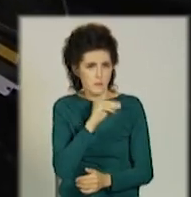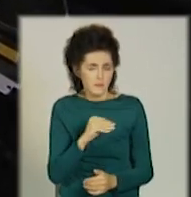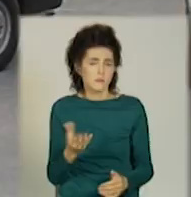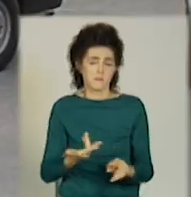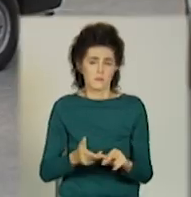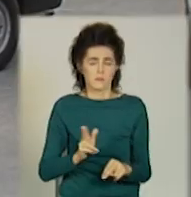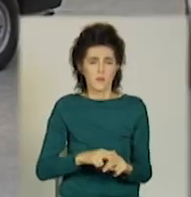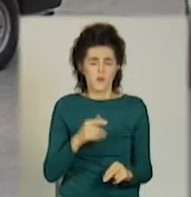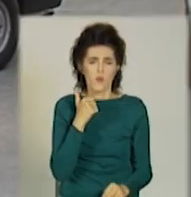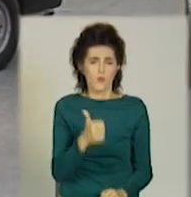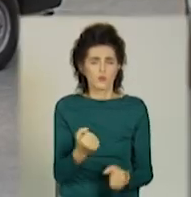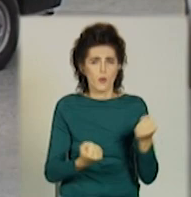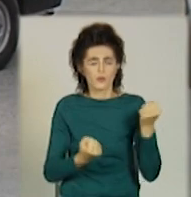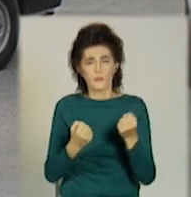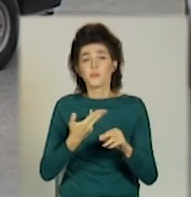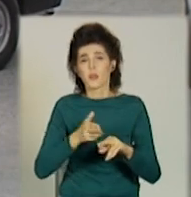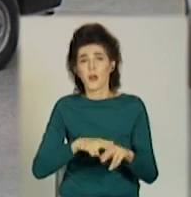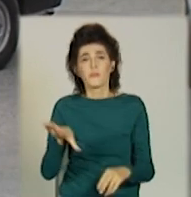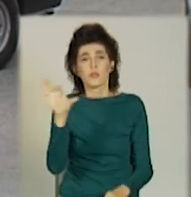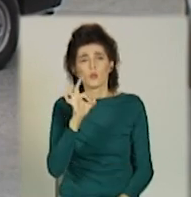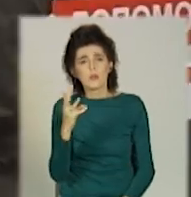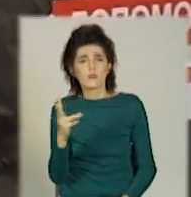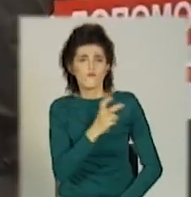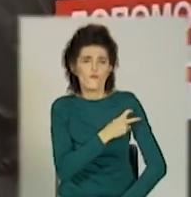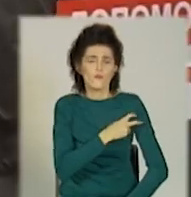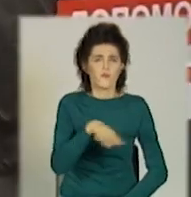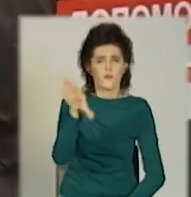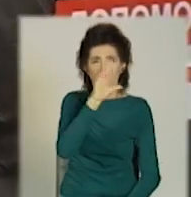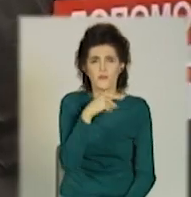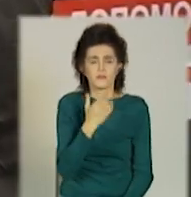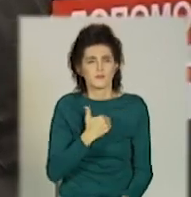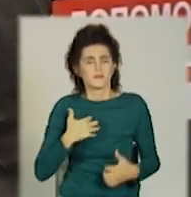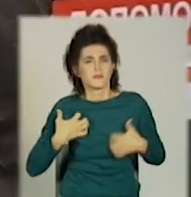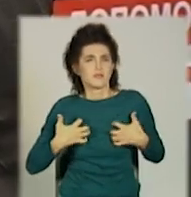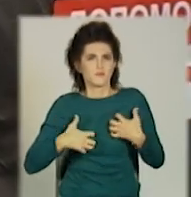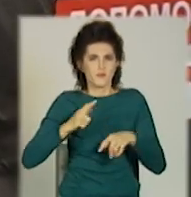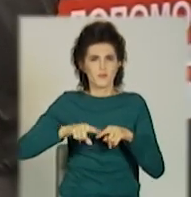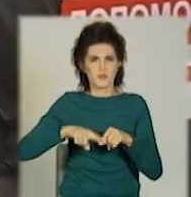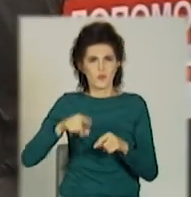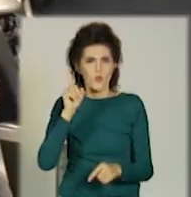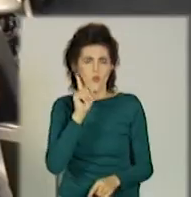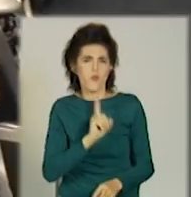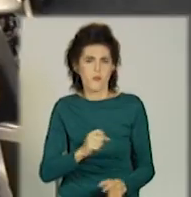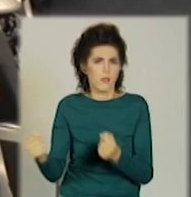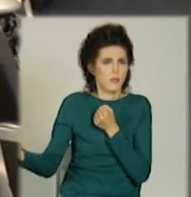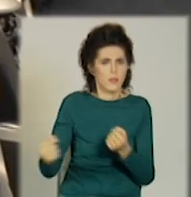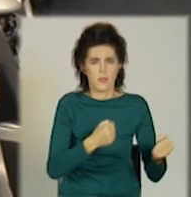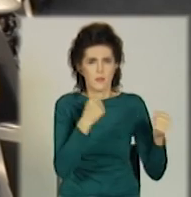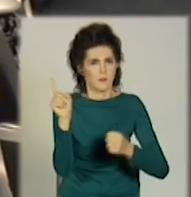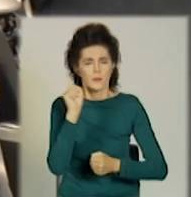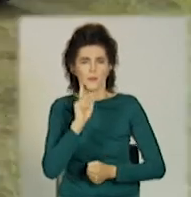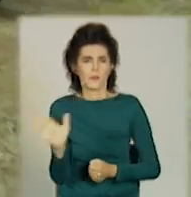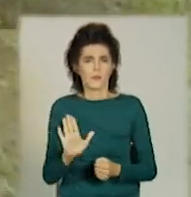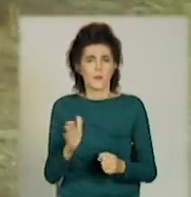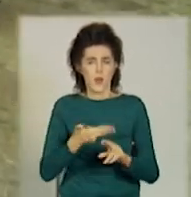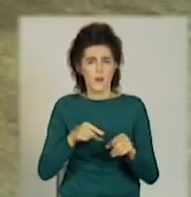І медики, і водії одностайні терпець уривається, коли машину кидає з боку в бік на бездоріжжі. Нові